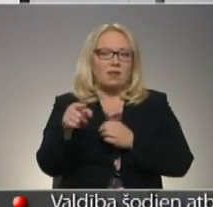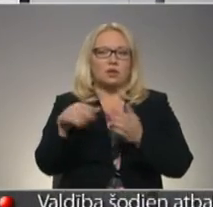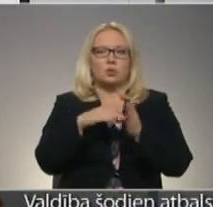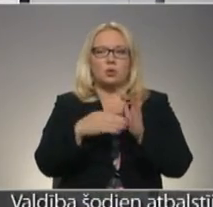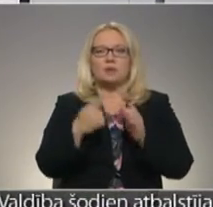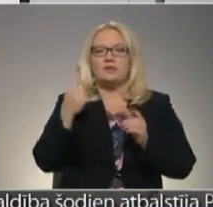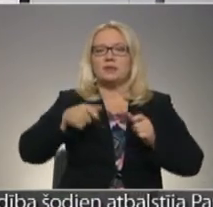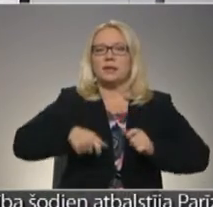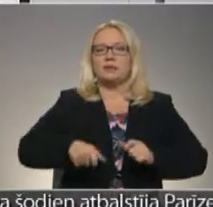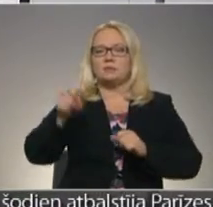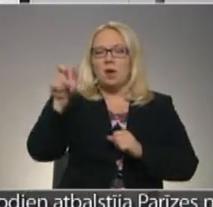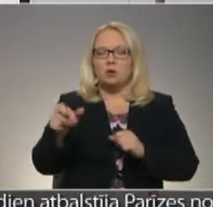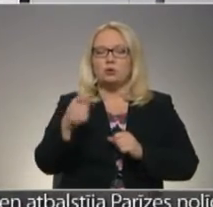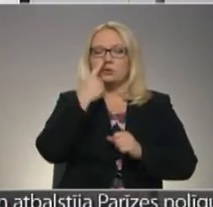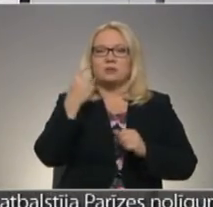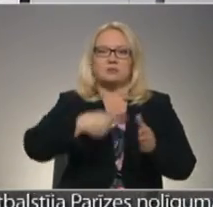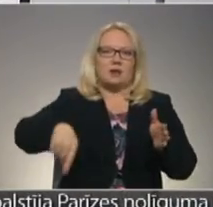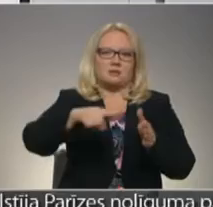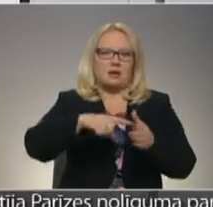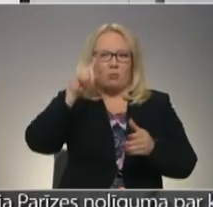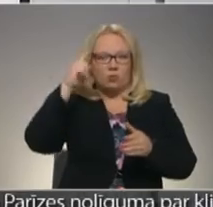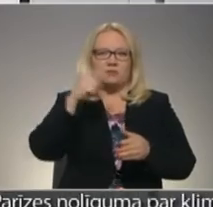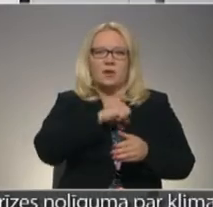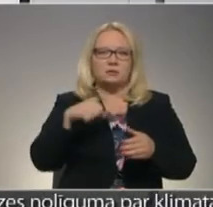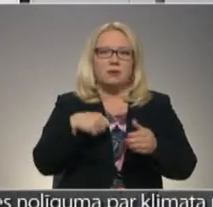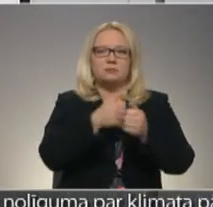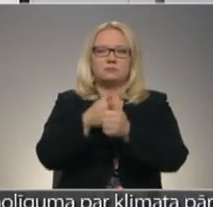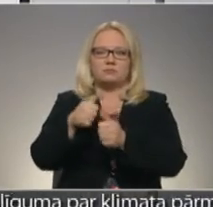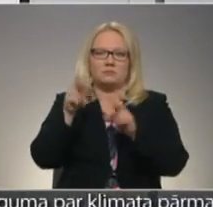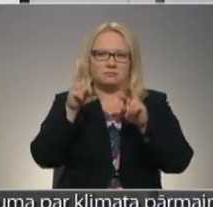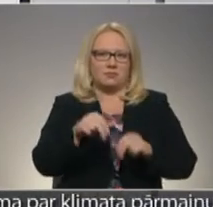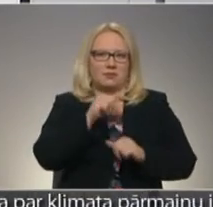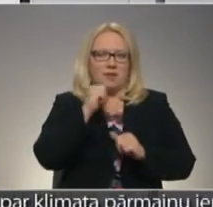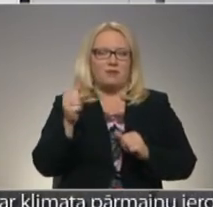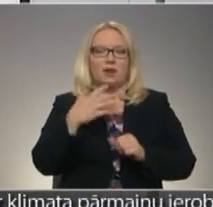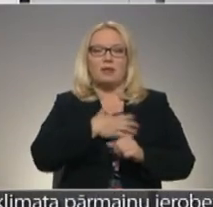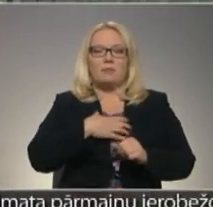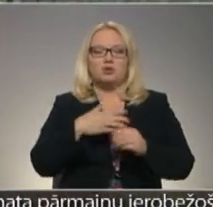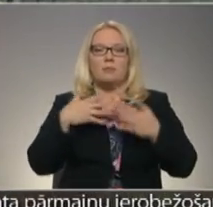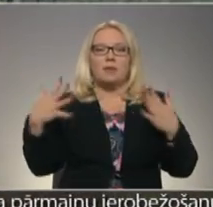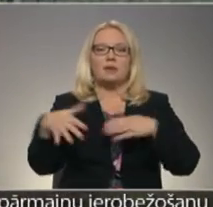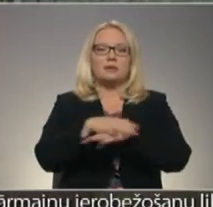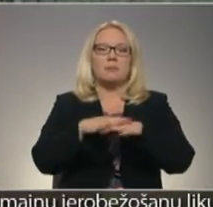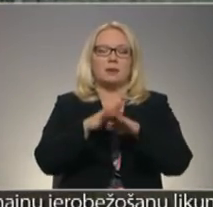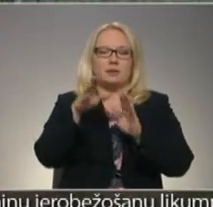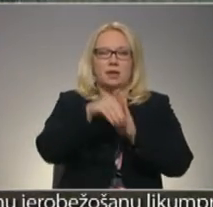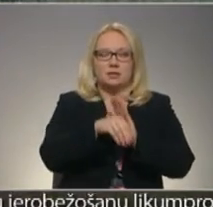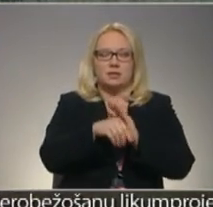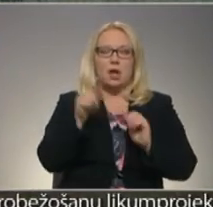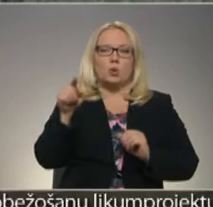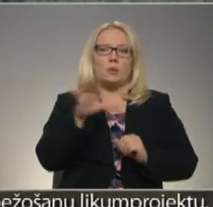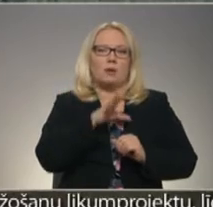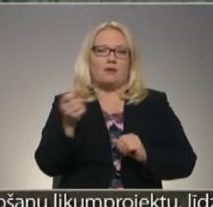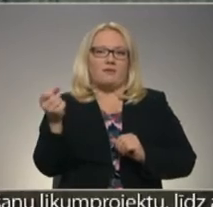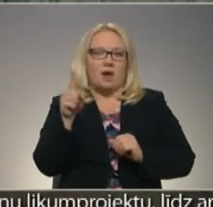inspektors uz simts ezeriem. Loģiski, ka viņš nevar viens pats tikt ar to galā, tur viņam nepieciešām lielas abiedrības iesaist. Tur bija vairākas,